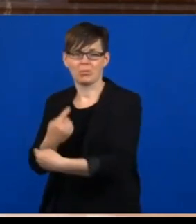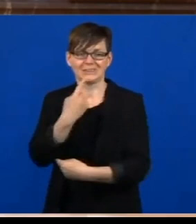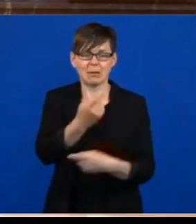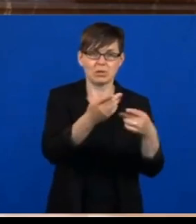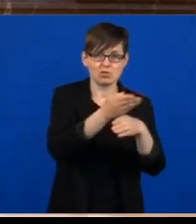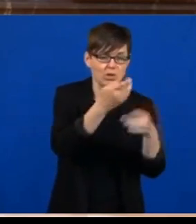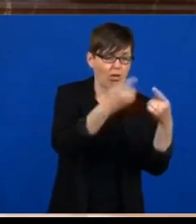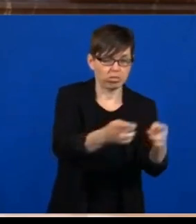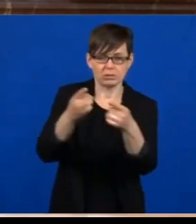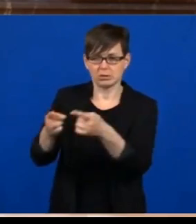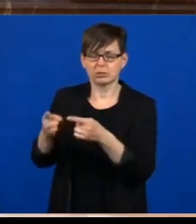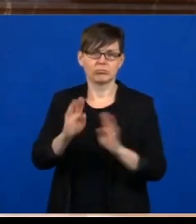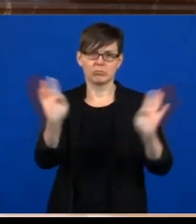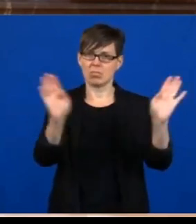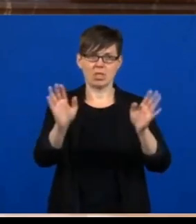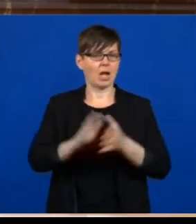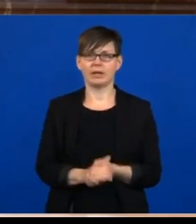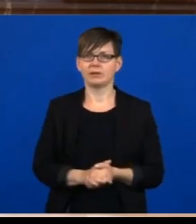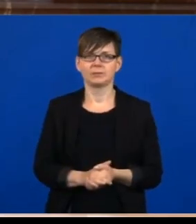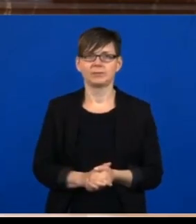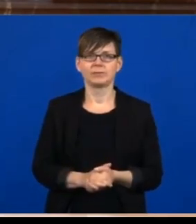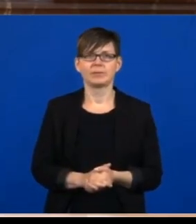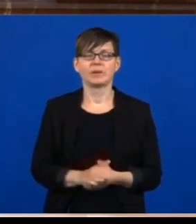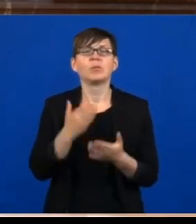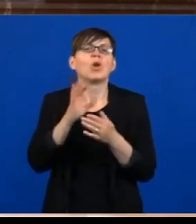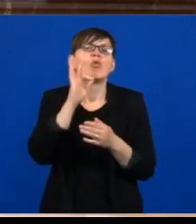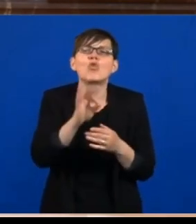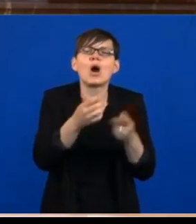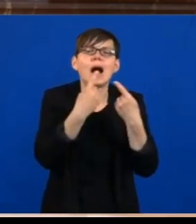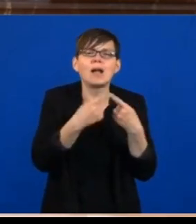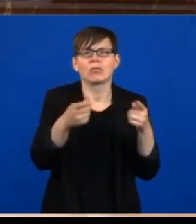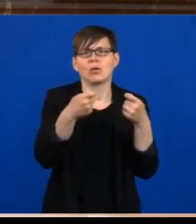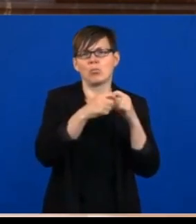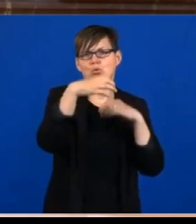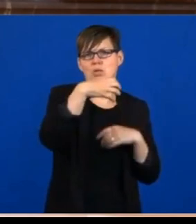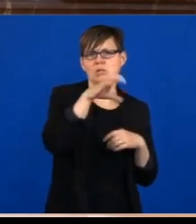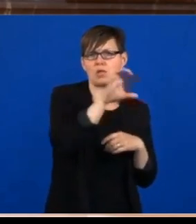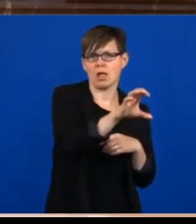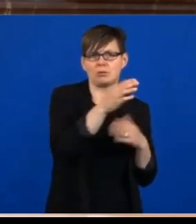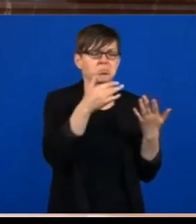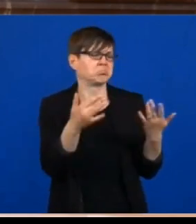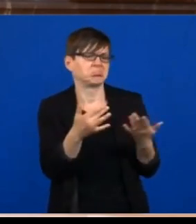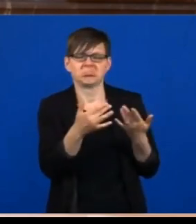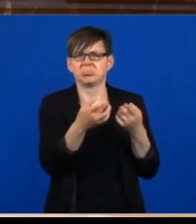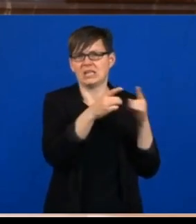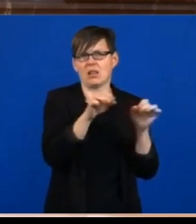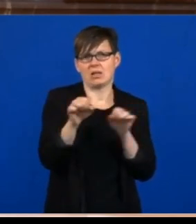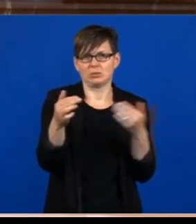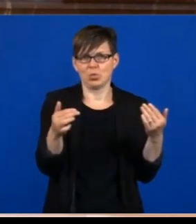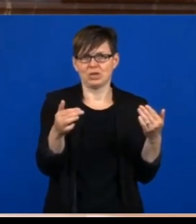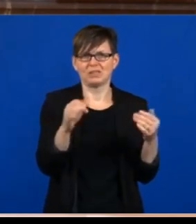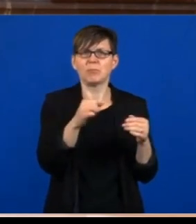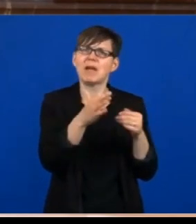lassen können, wenn es irgendwo einen Ausbruch gibt. Das mag für einen ländlichen Raum, für einen Landkreis gehen, wo Sie ein, zwei Schulen, vielleicht eine Kita haben.